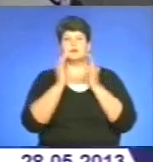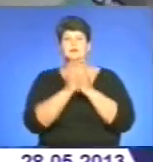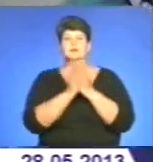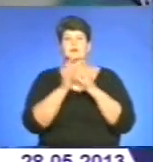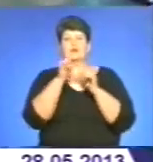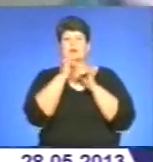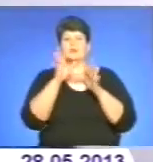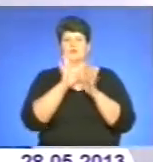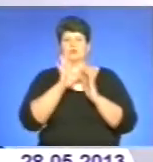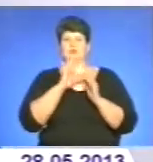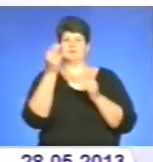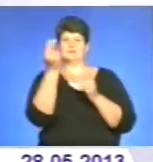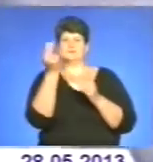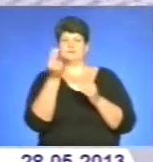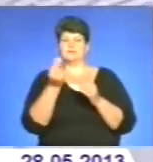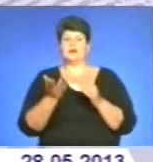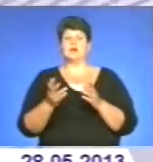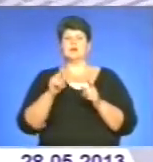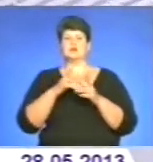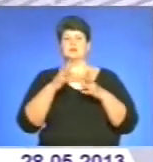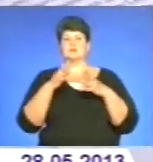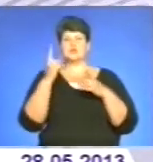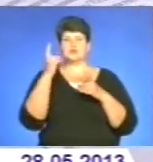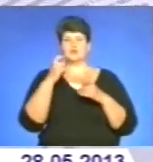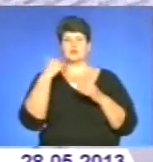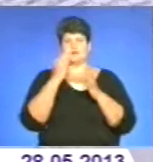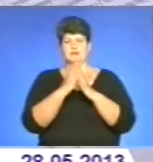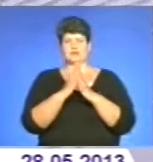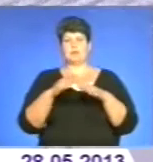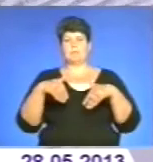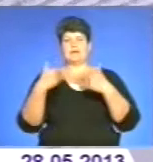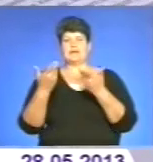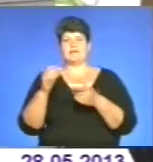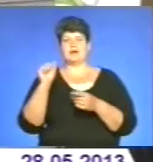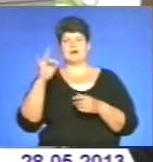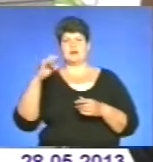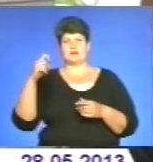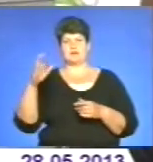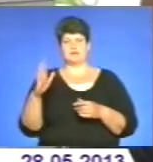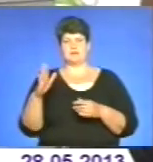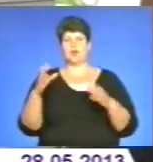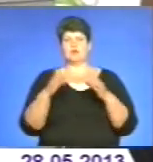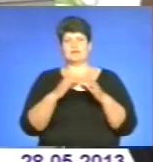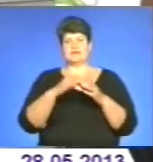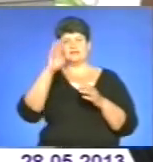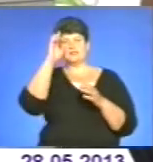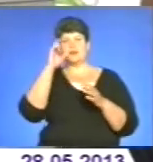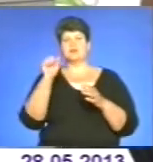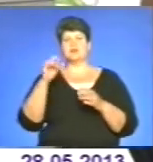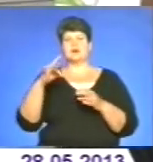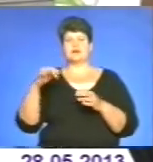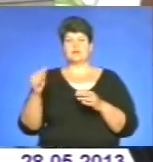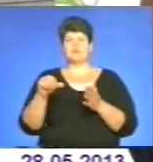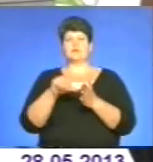було проілюструвати. До слова, понад сотню книг пан Ярослав передав до архіву. Колектив Державного архіву Тернопільської області